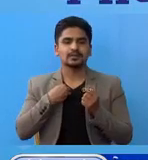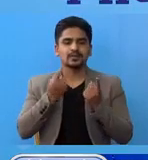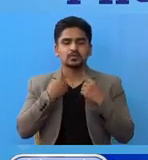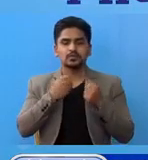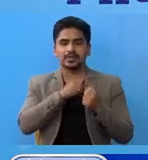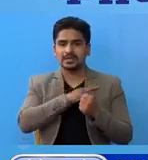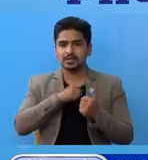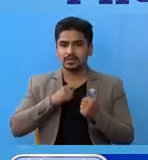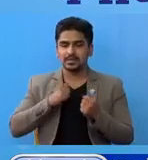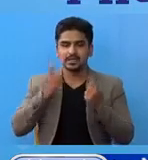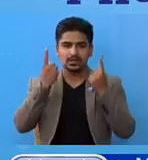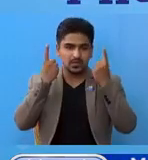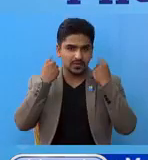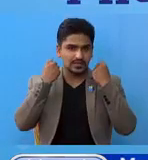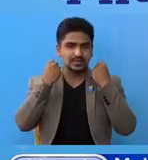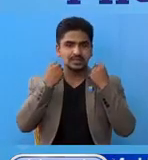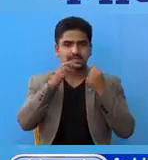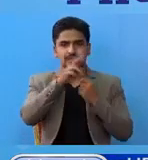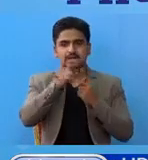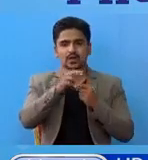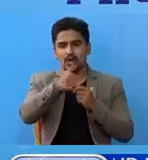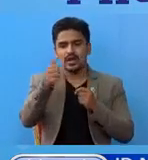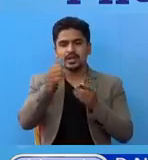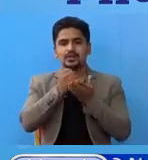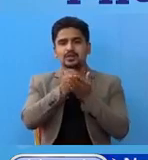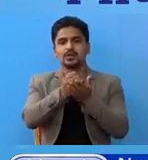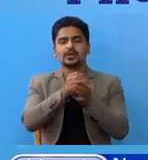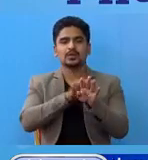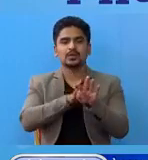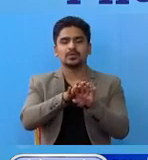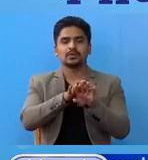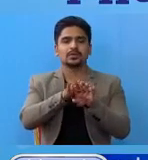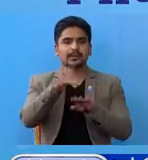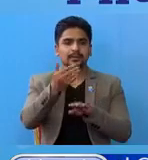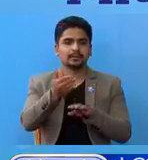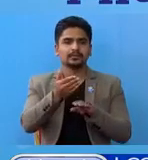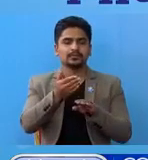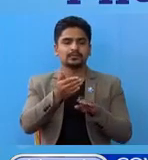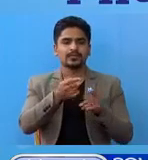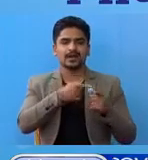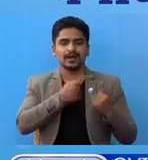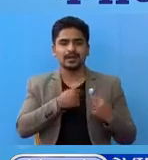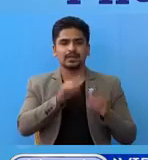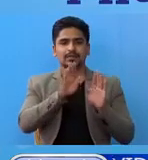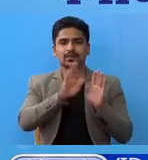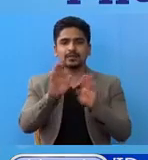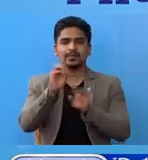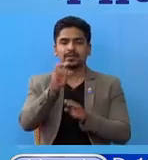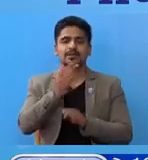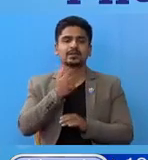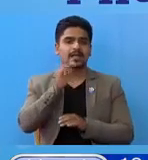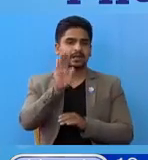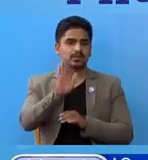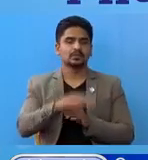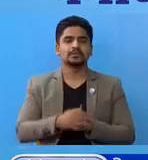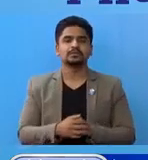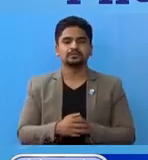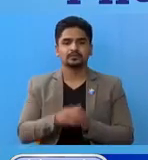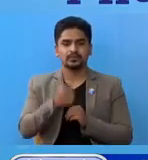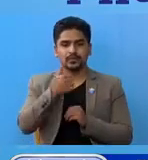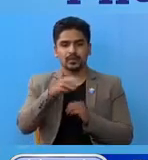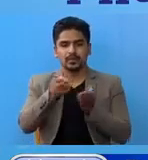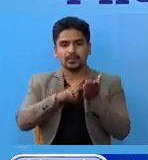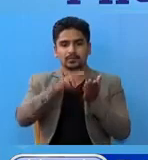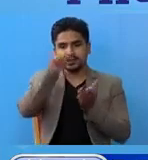स्वास्थेकर्मी, नर्स तता अन्य सहयग्यू सुभेच छुक मित्र अरूलाई हार देक धन्यवाद दिने चाहां छू। अब